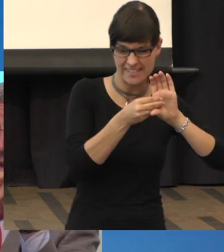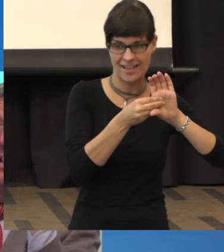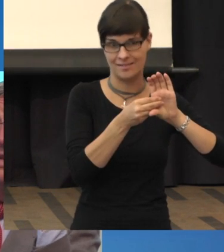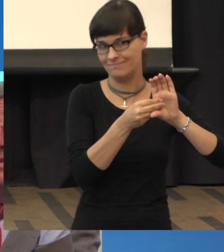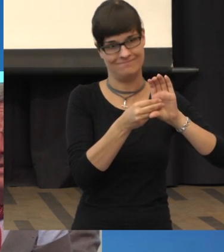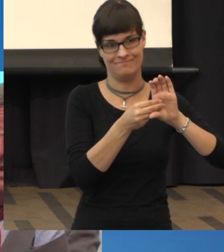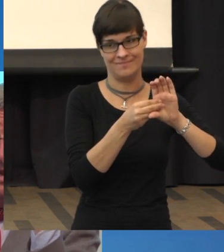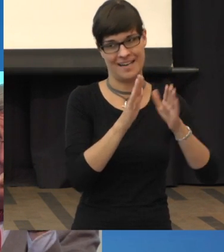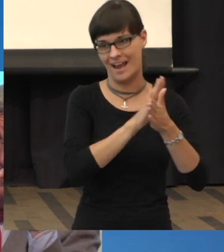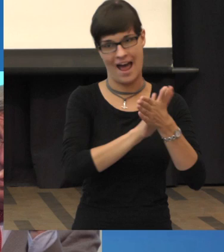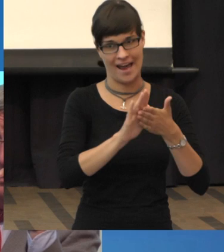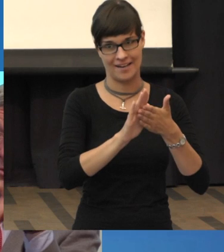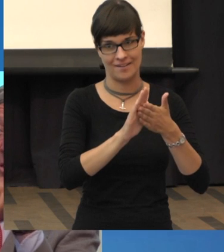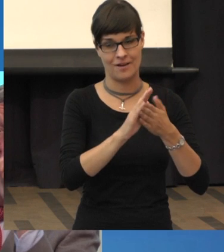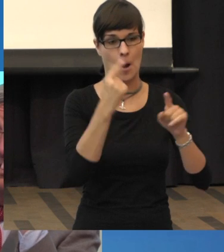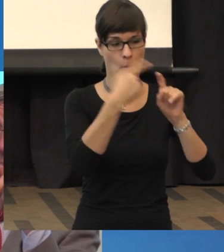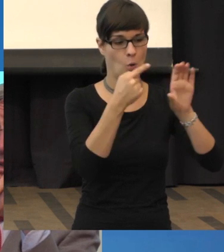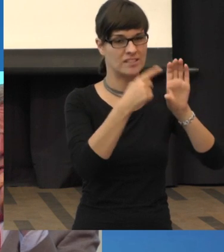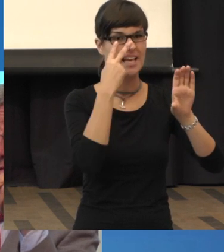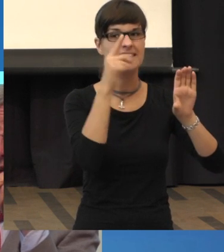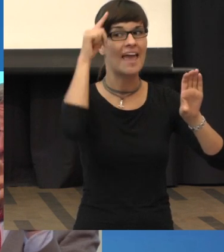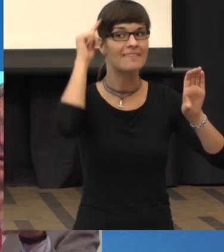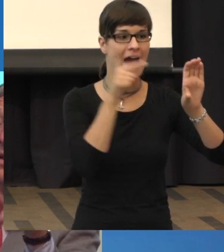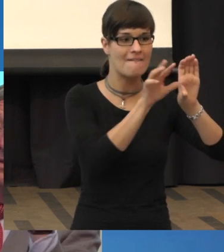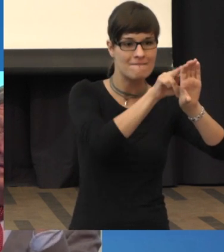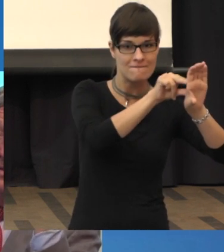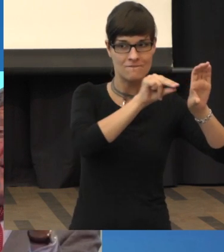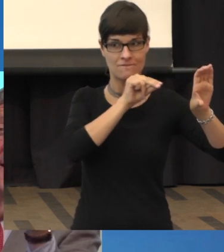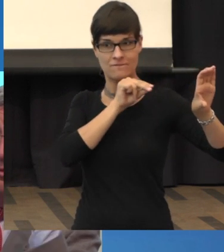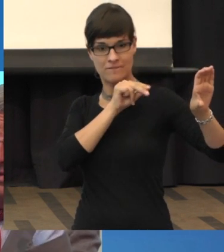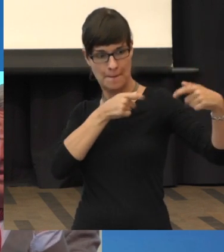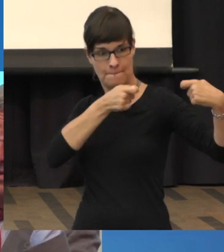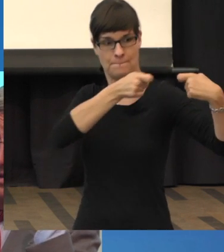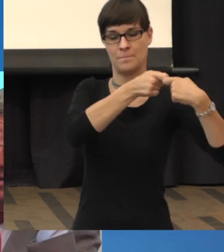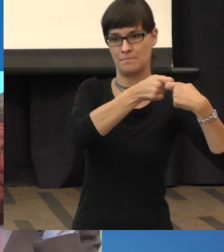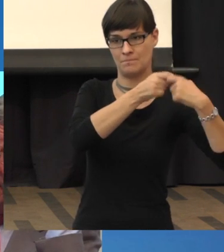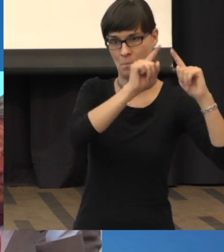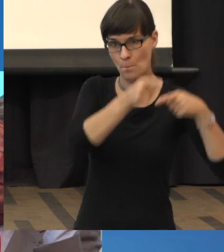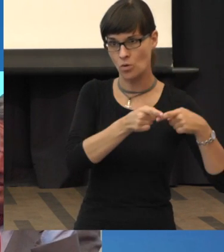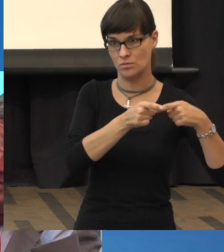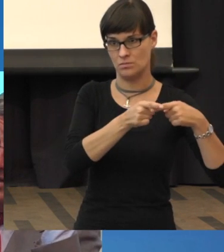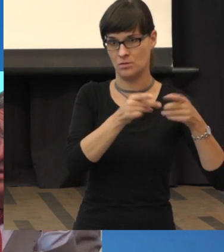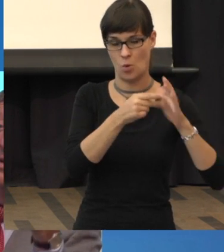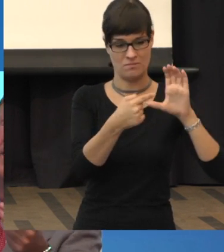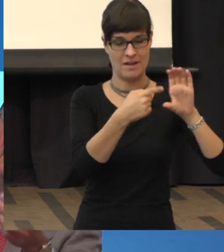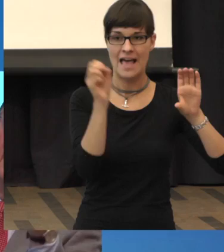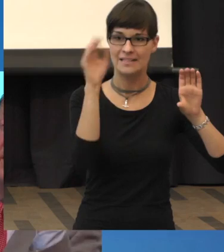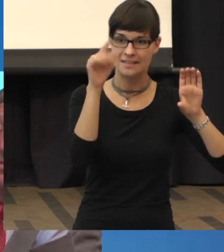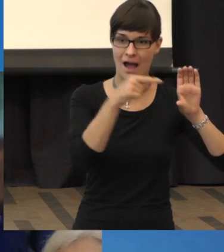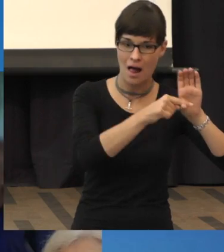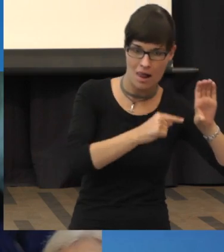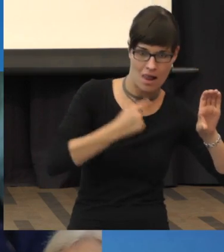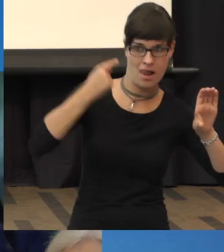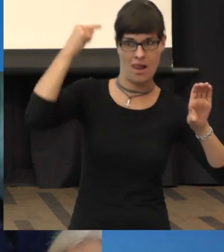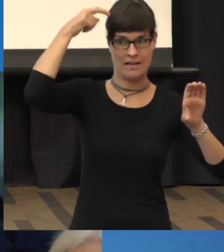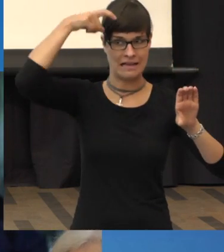Anbindung dann an den Sinnerv machen. Der besteht auch aus einer Million Fasern, denn die Signale müssen ja ins Gehirn transportiert werden. Also